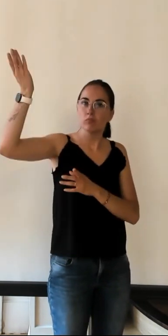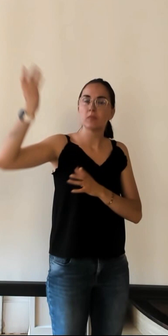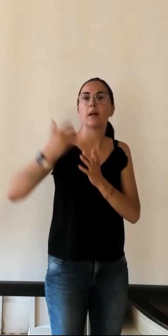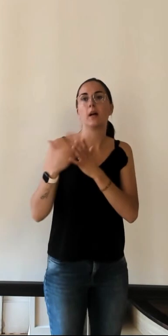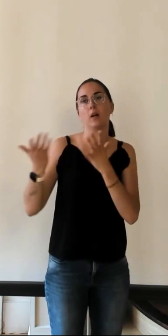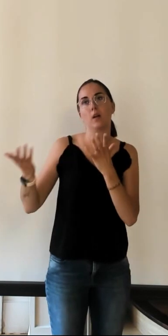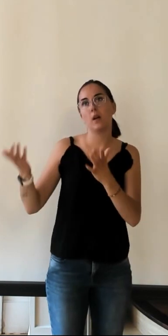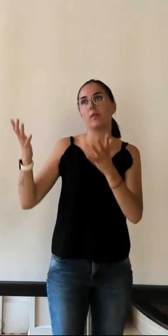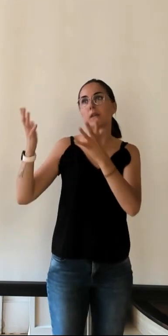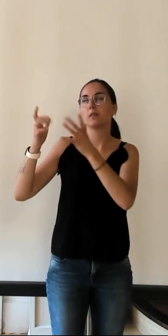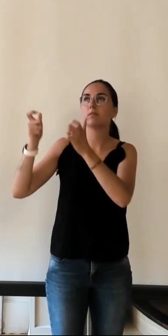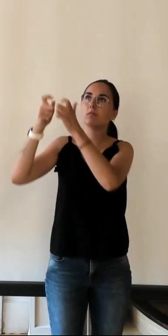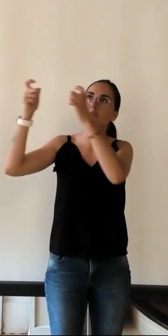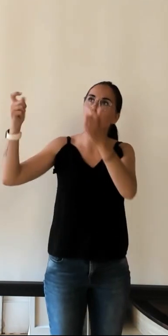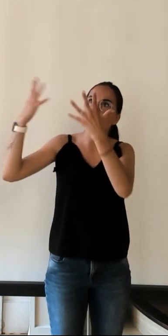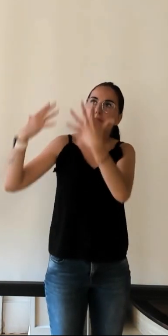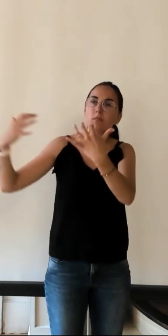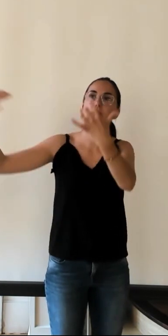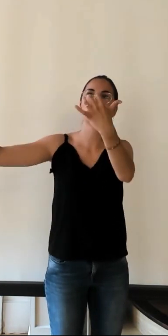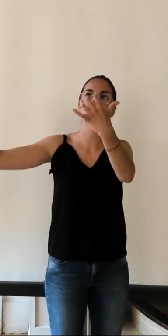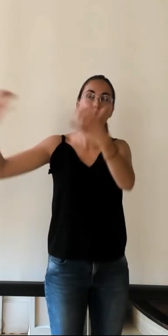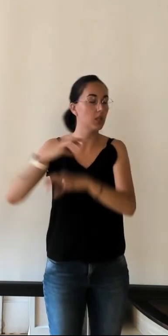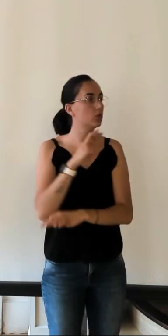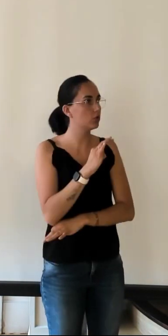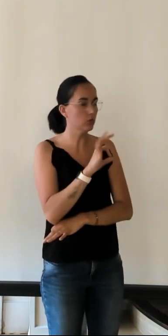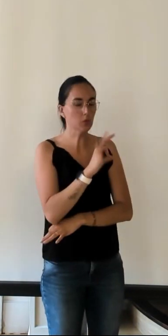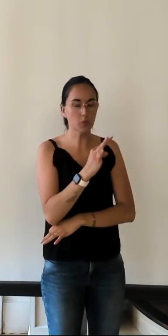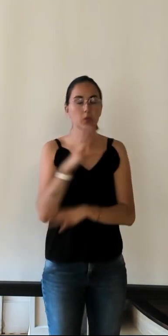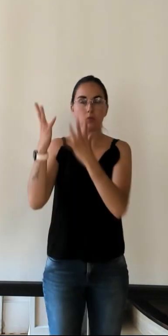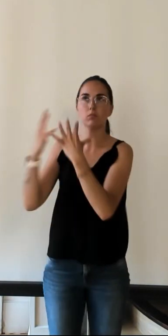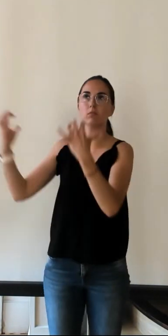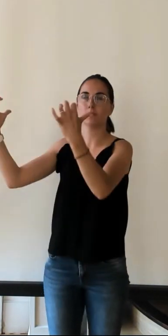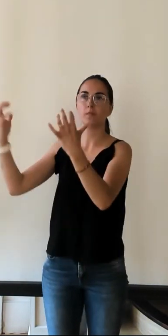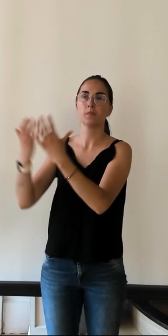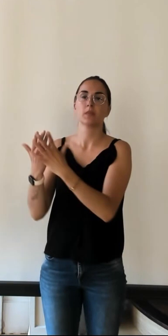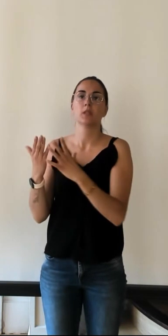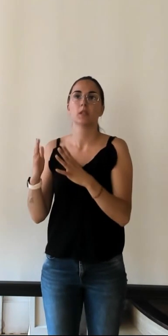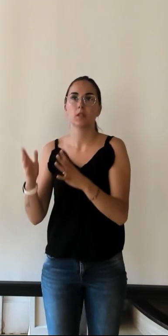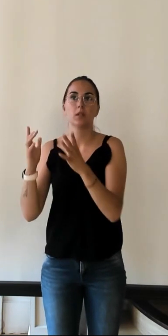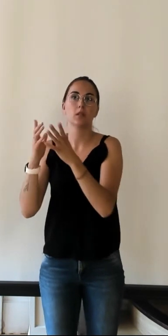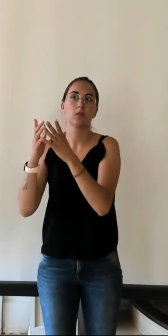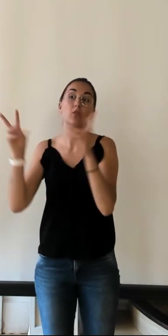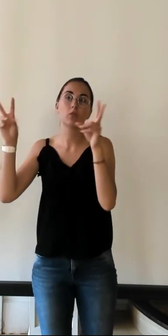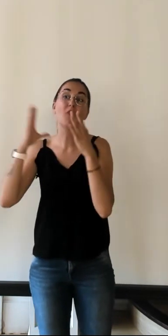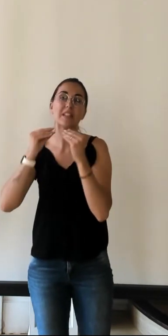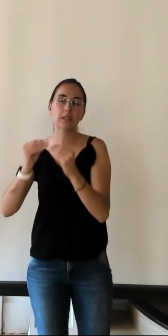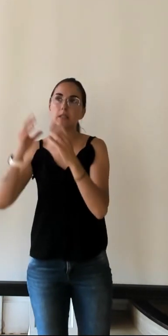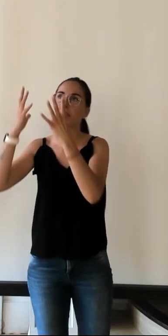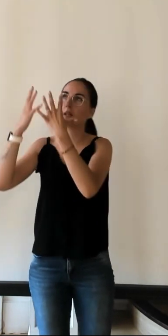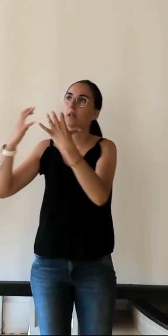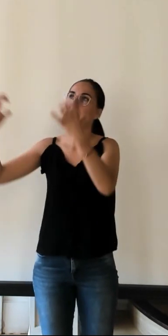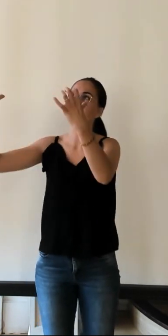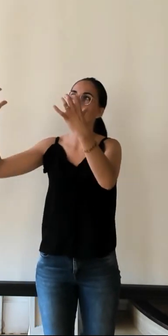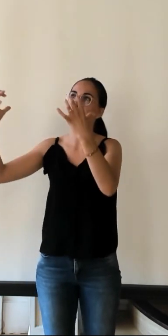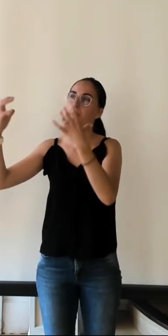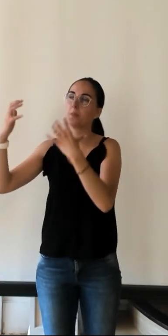palais enfin du palais du oui si c'est bien le palais des congrès le Vinci mais autrement